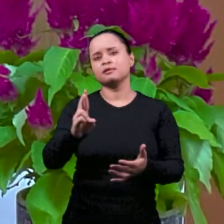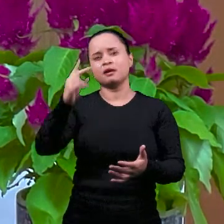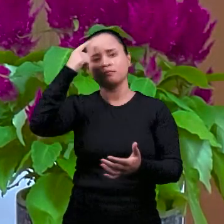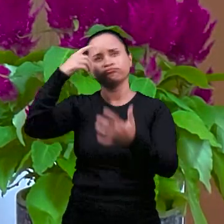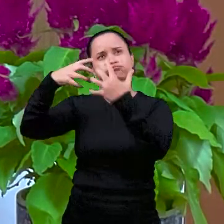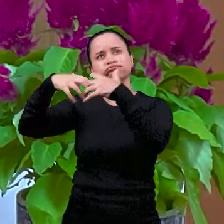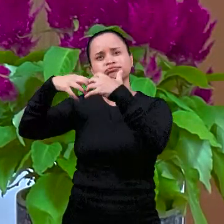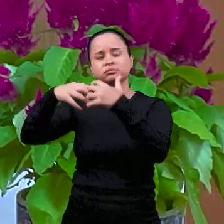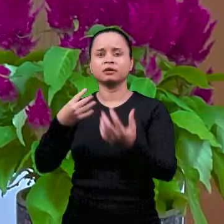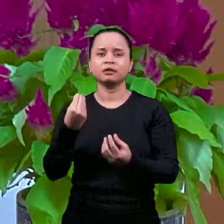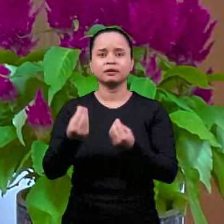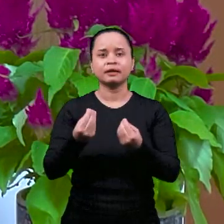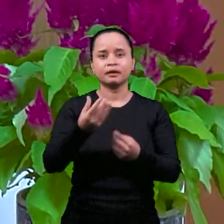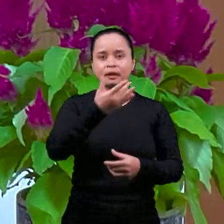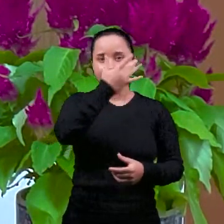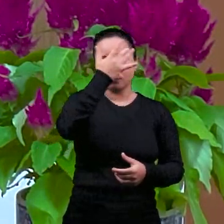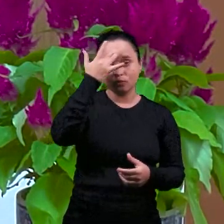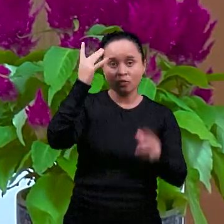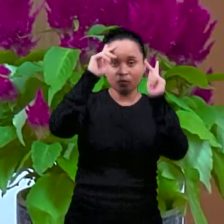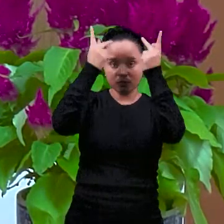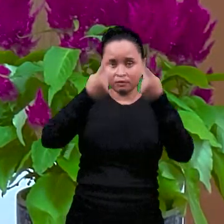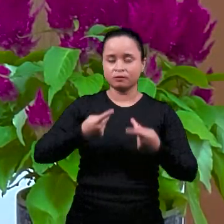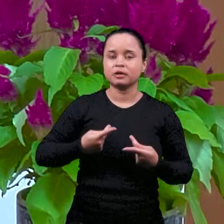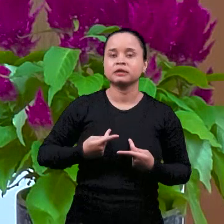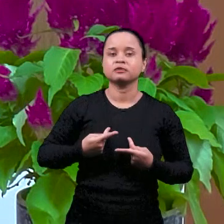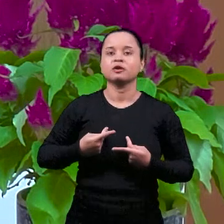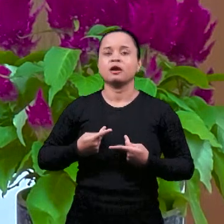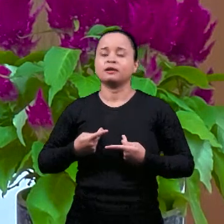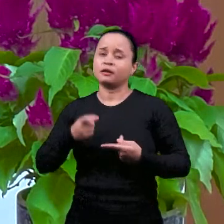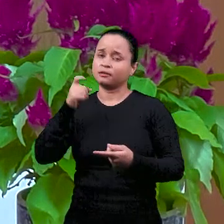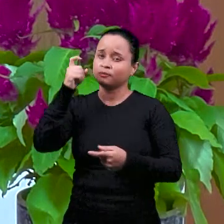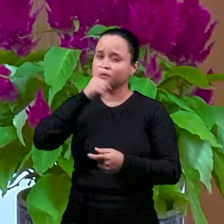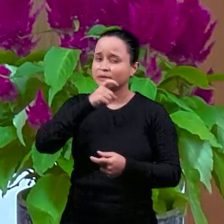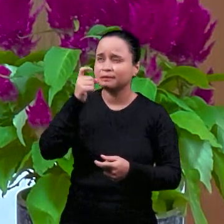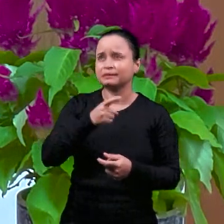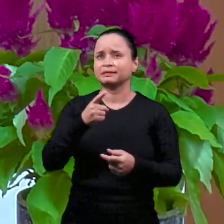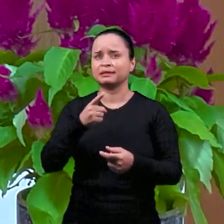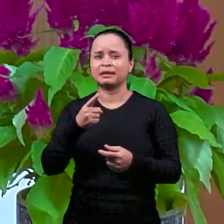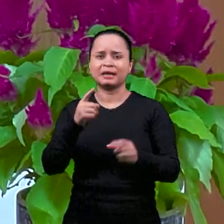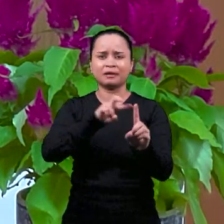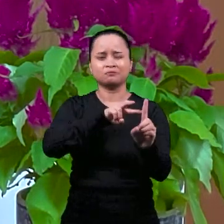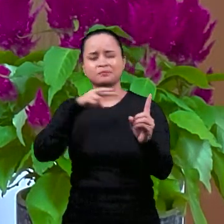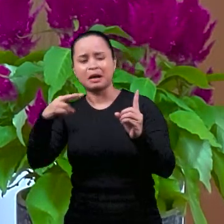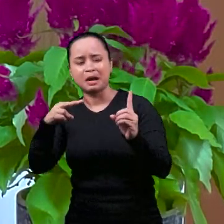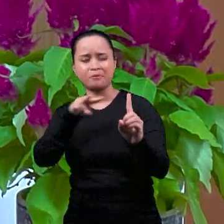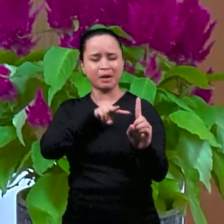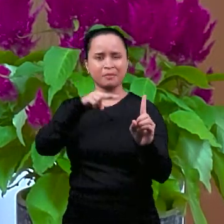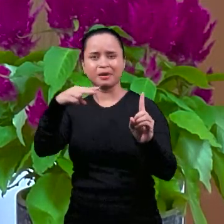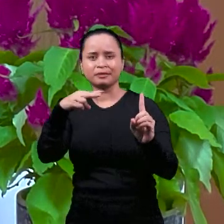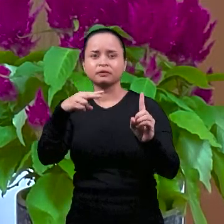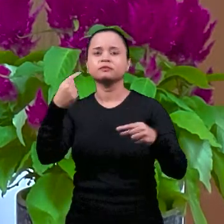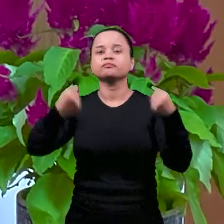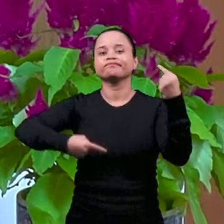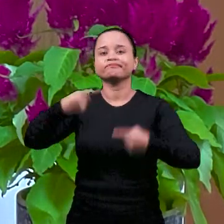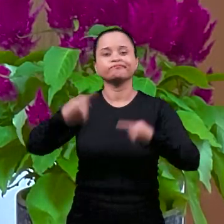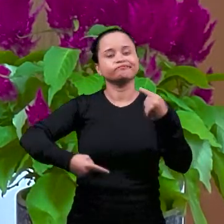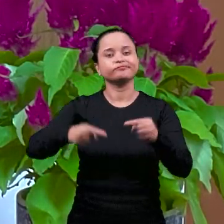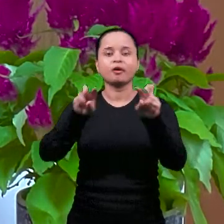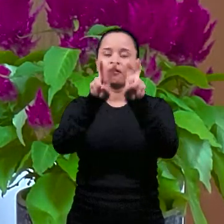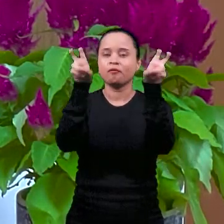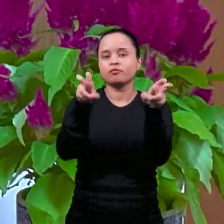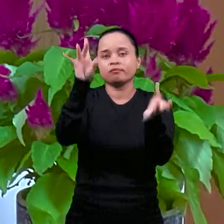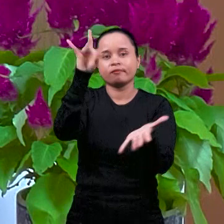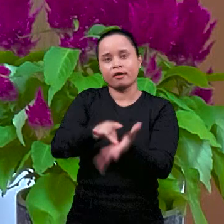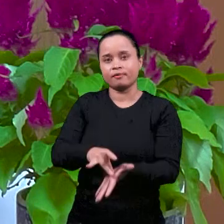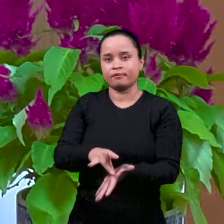дать определение истины. Но человек со своими обманами, со своими точками зрениями пытаются обсуждать,